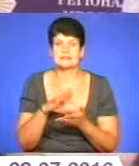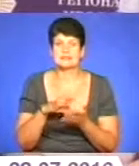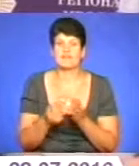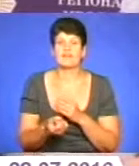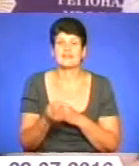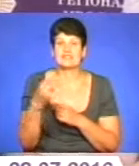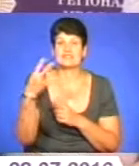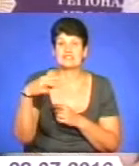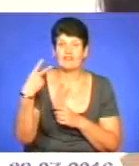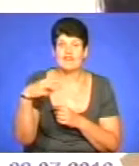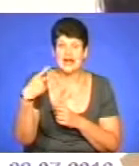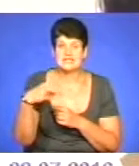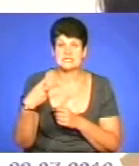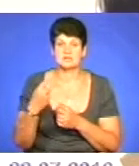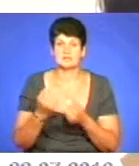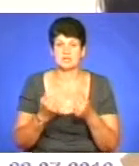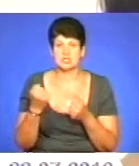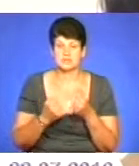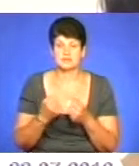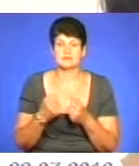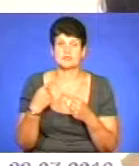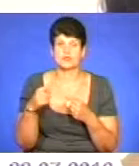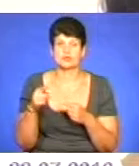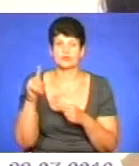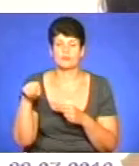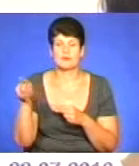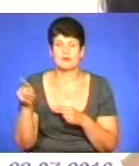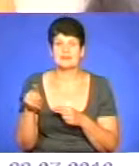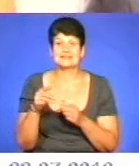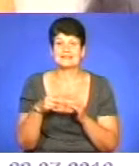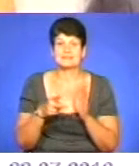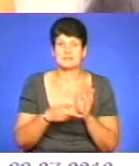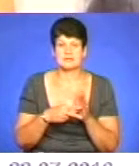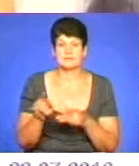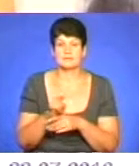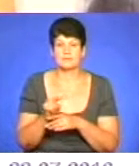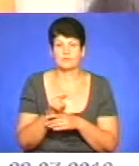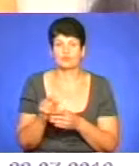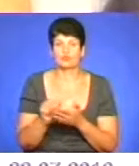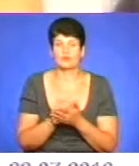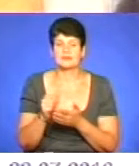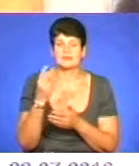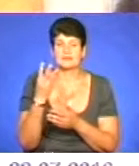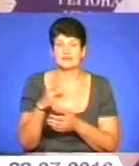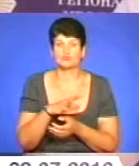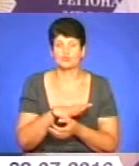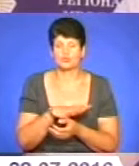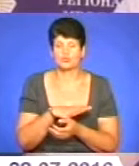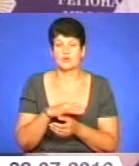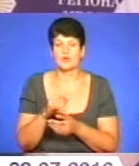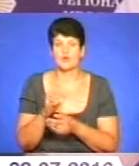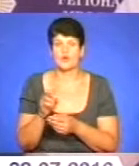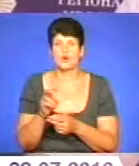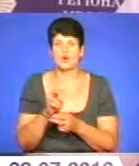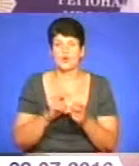20 автівок з перебитими номерами кузова, 17 з підробленими документами і три, що перебували у розшуку Інтерполу. Ці